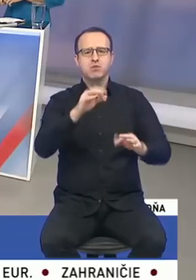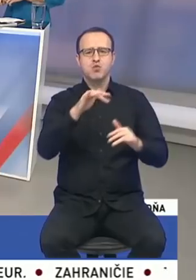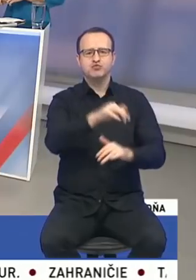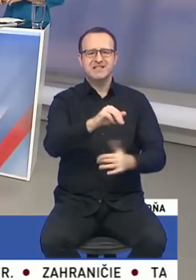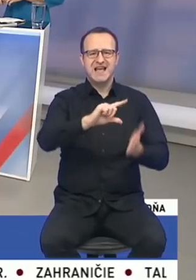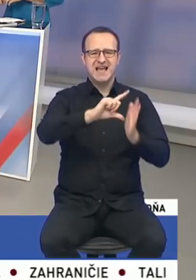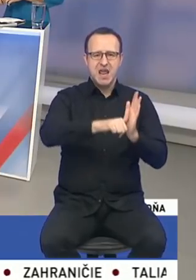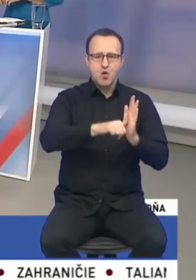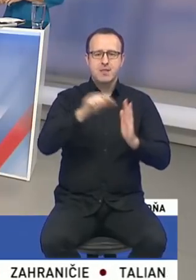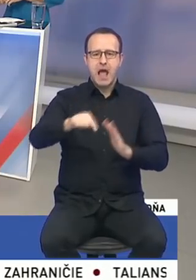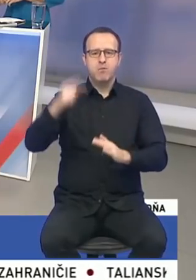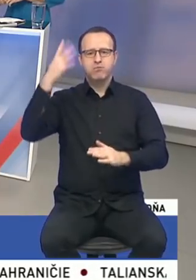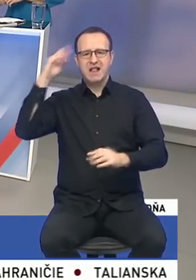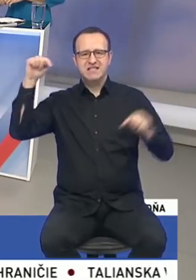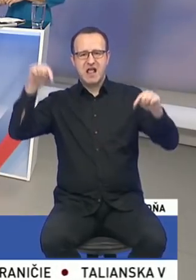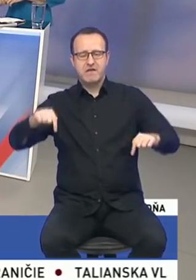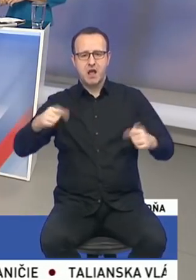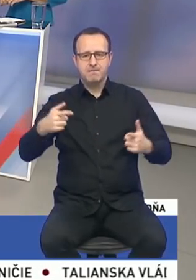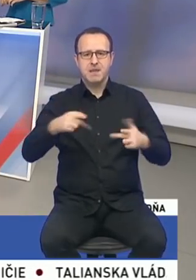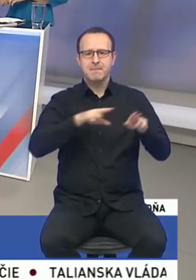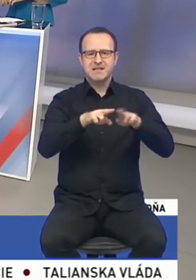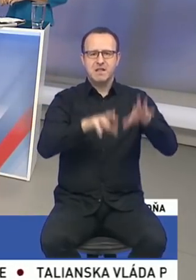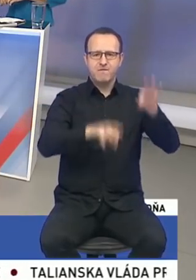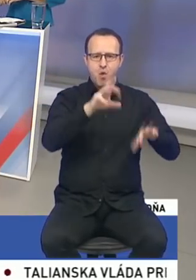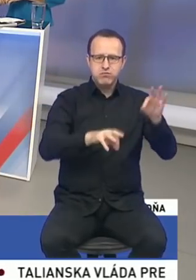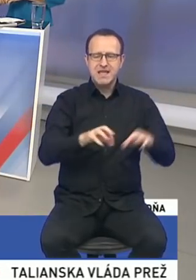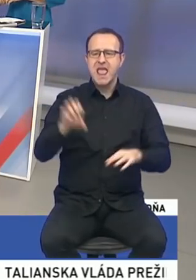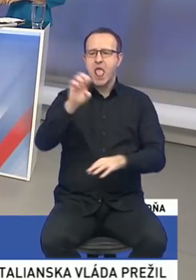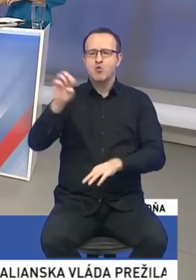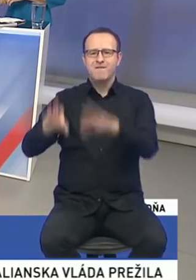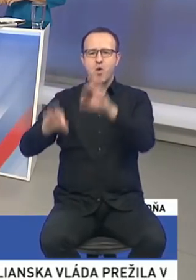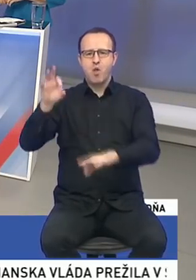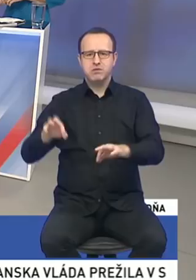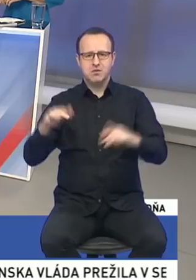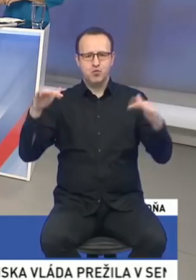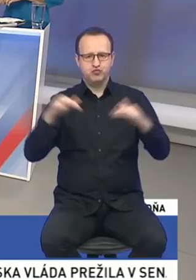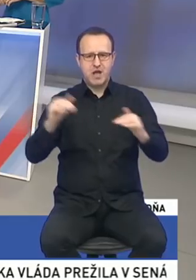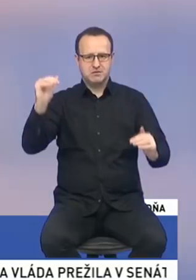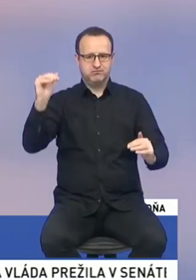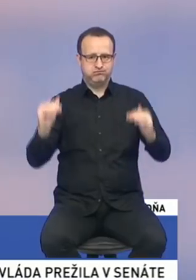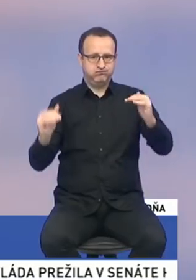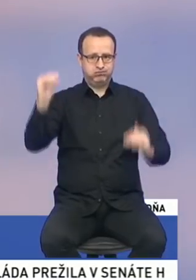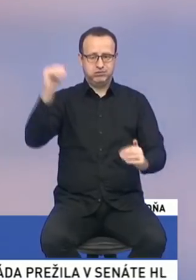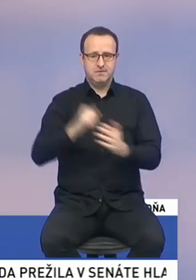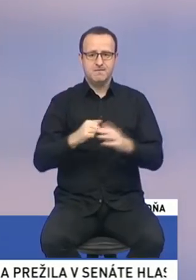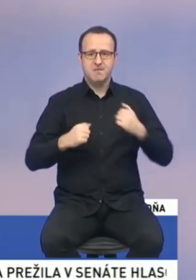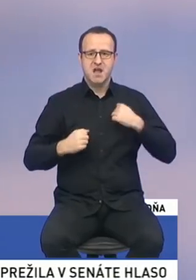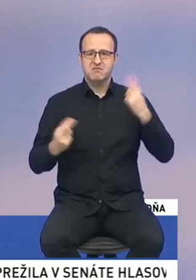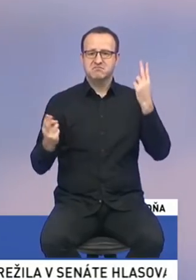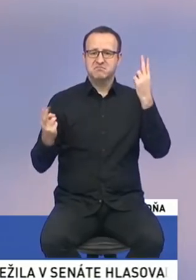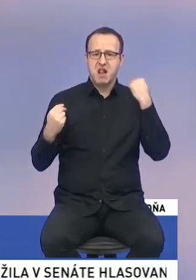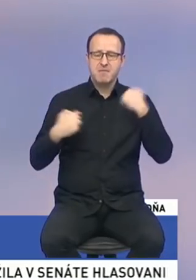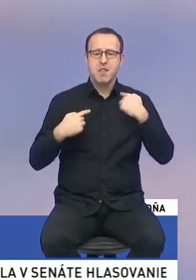a v hlavnom meste Bratislavy, či to boli prezidentské voľby alebo eurovoľby. No a musím povedať, že som troška bola aj sklamaná z tej opozície,